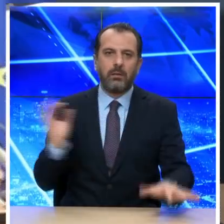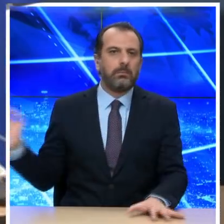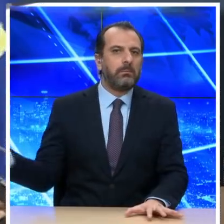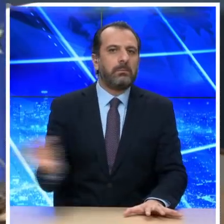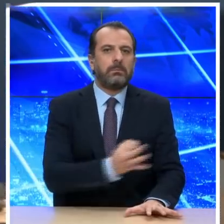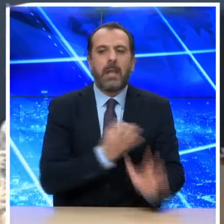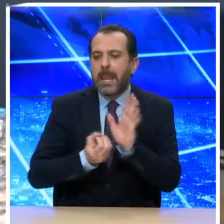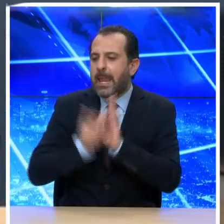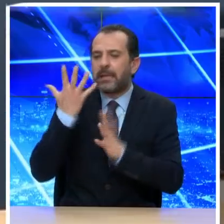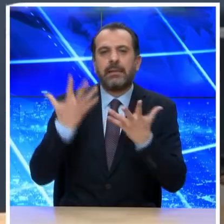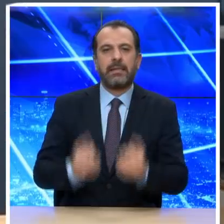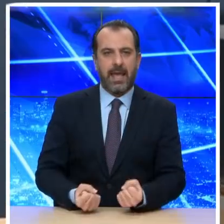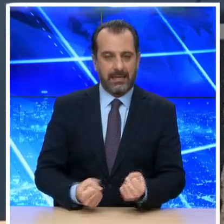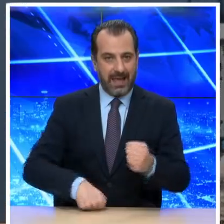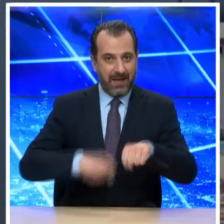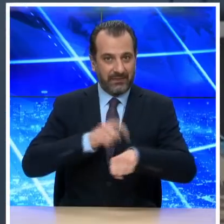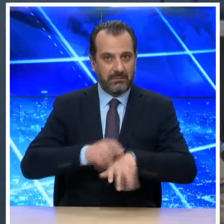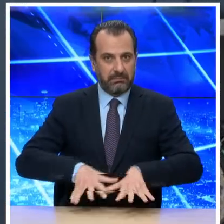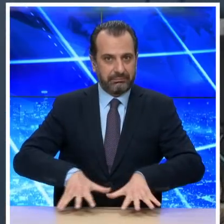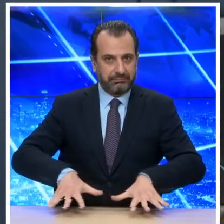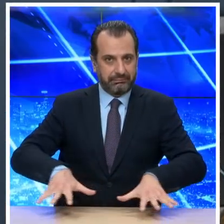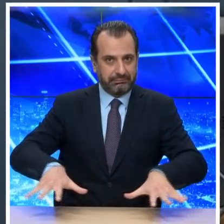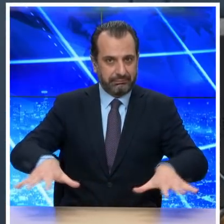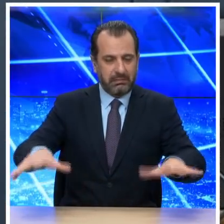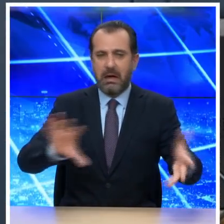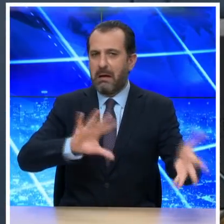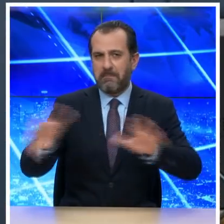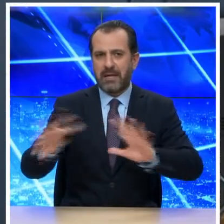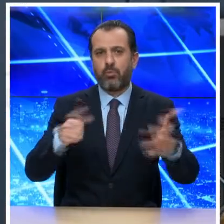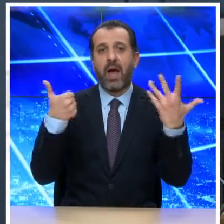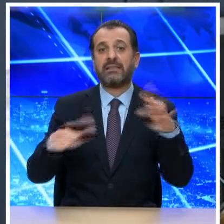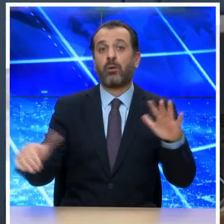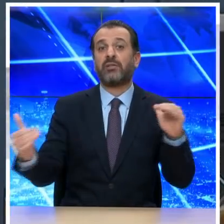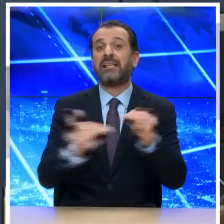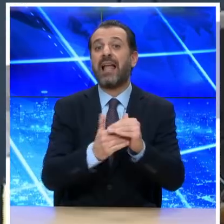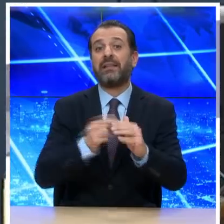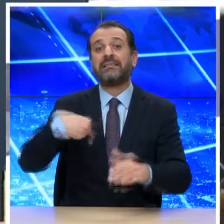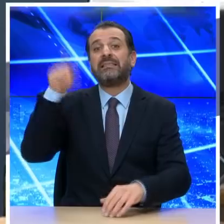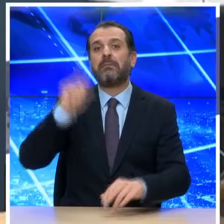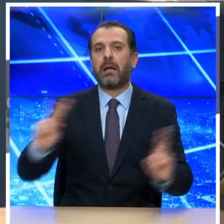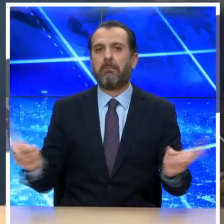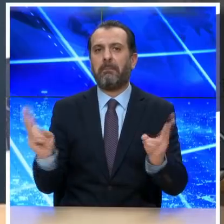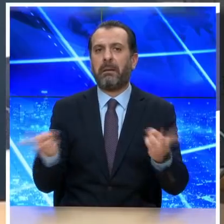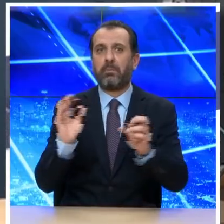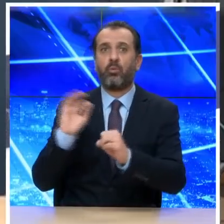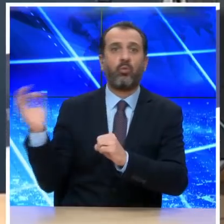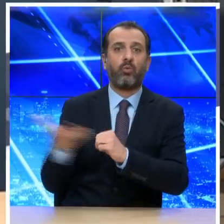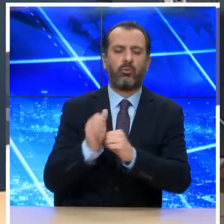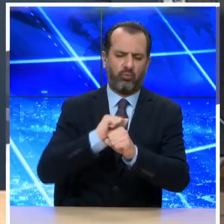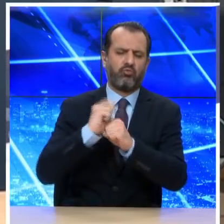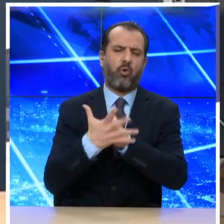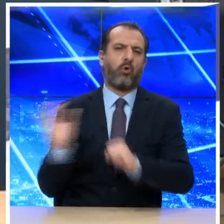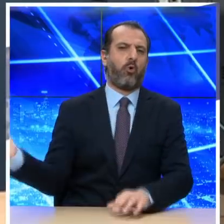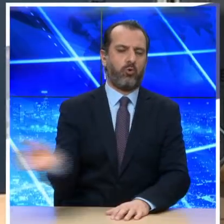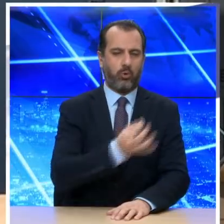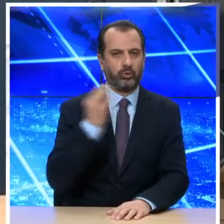Ο ρυθμός επέκτασης της πανδημίας παραμένει σταθερός με περίπου 600.000 διαγνώσεις ανά ημέρα. Συγχρόνως, ο